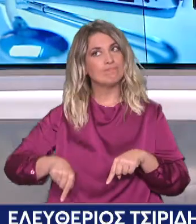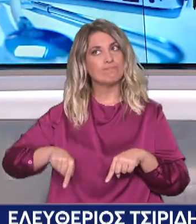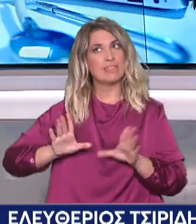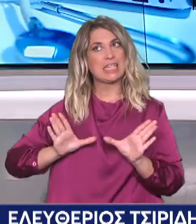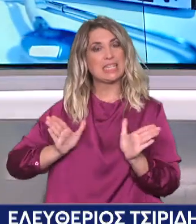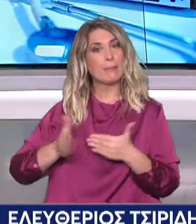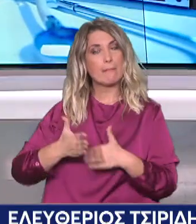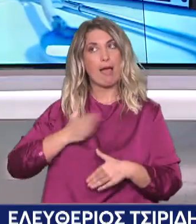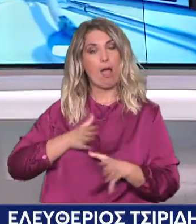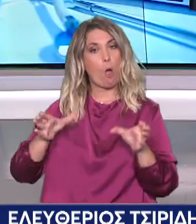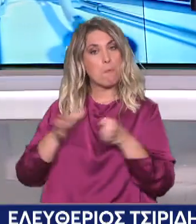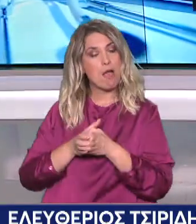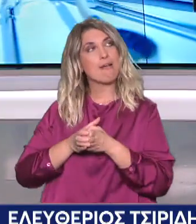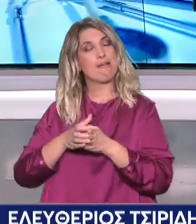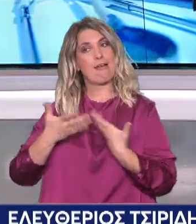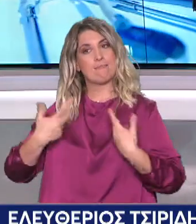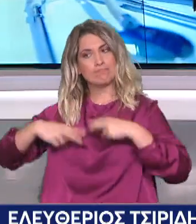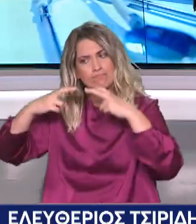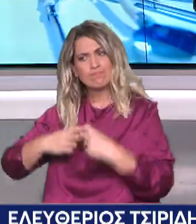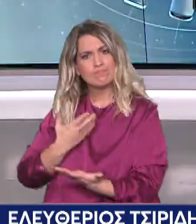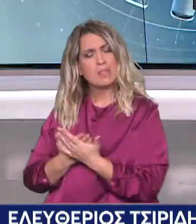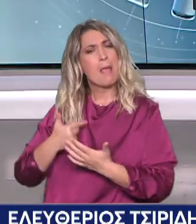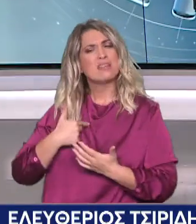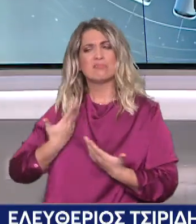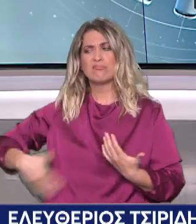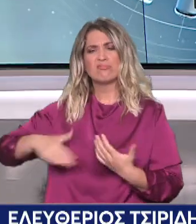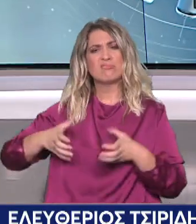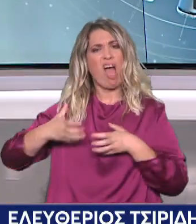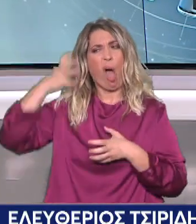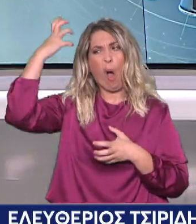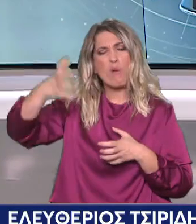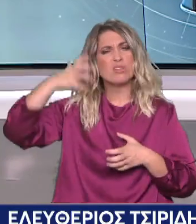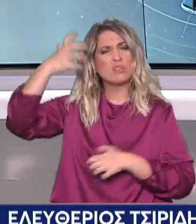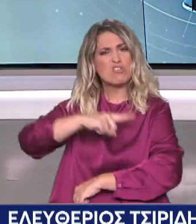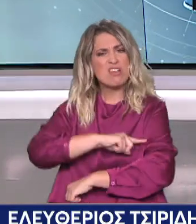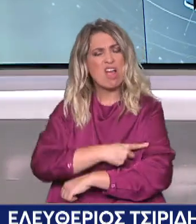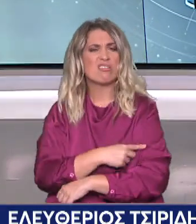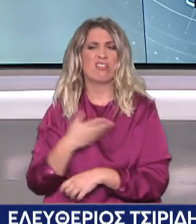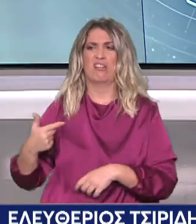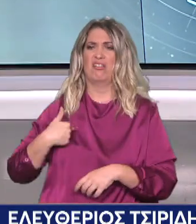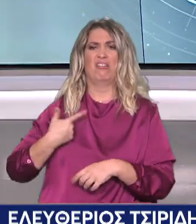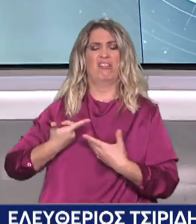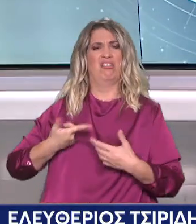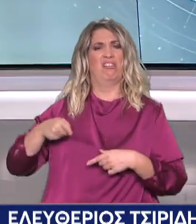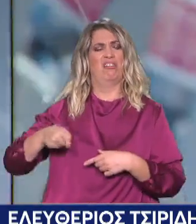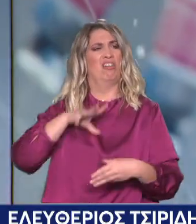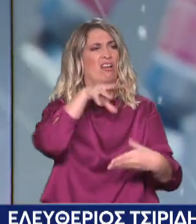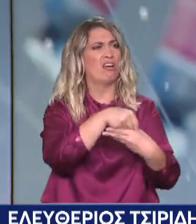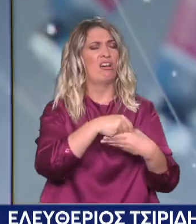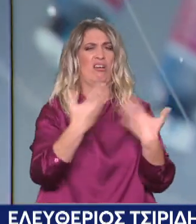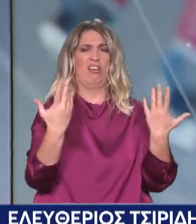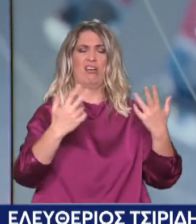και την δημοσιεύουμε. Έχουμε πολύ ισχυρή ακαδημαϊκή οντότητα, όπως βλέπετε με τις προεδρείες σε διεθνούς οργανισμούς και φόρα.